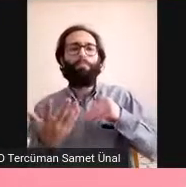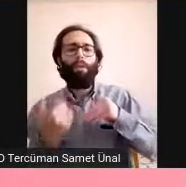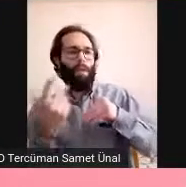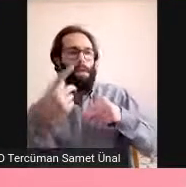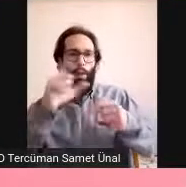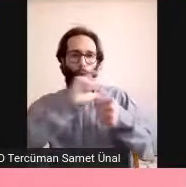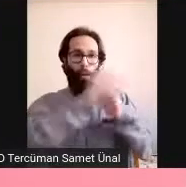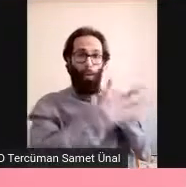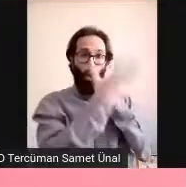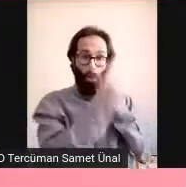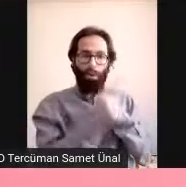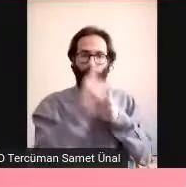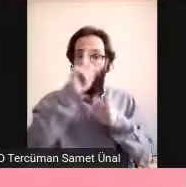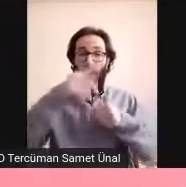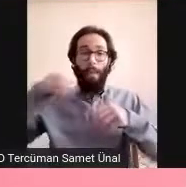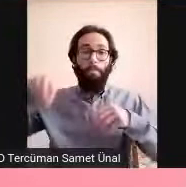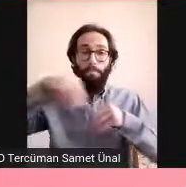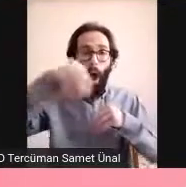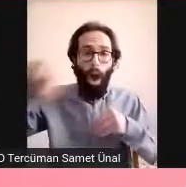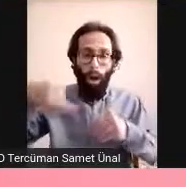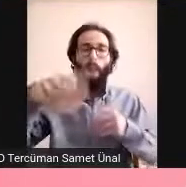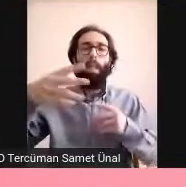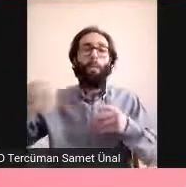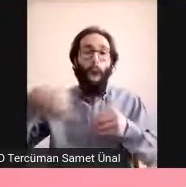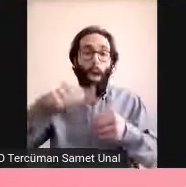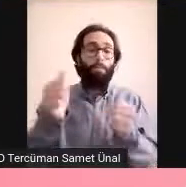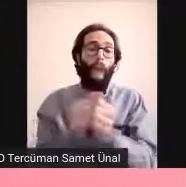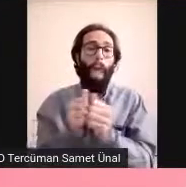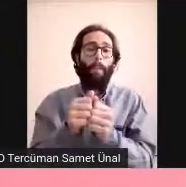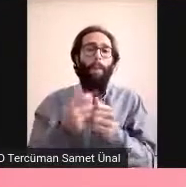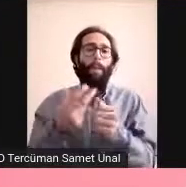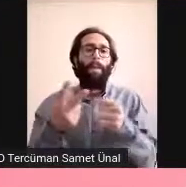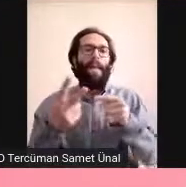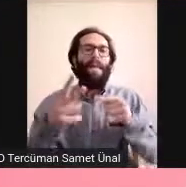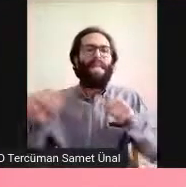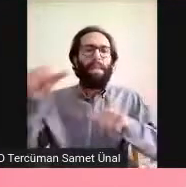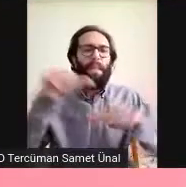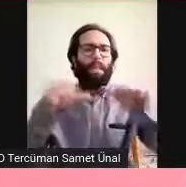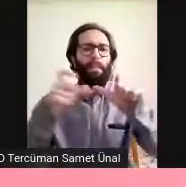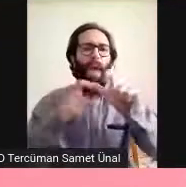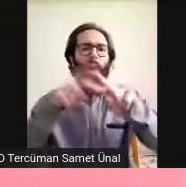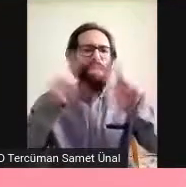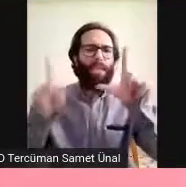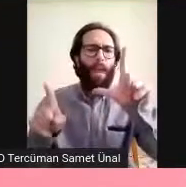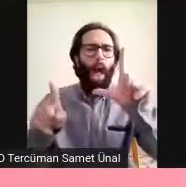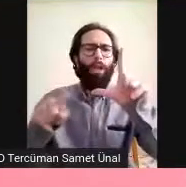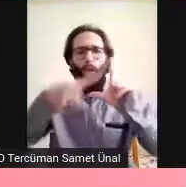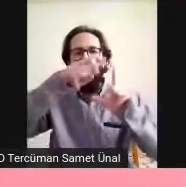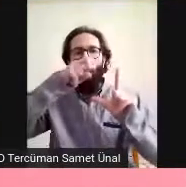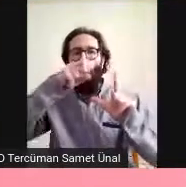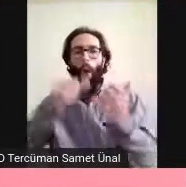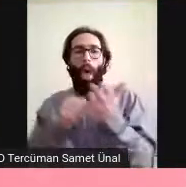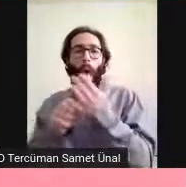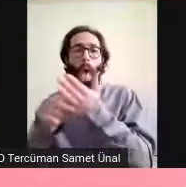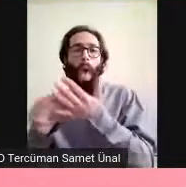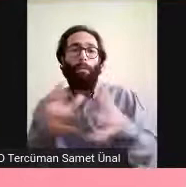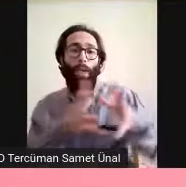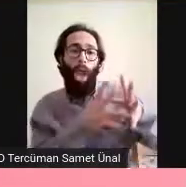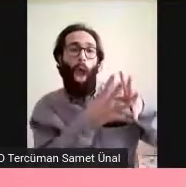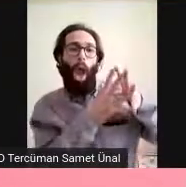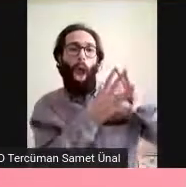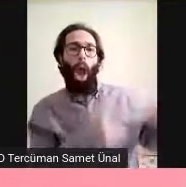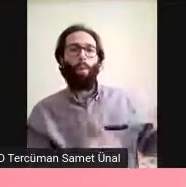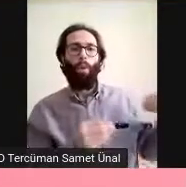Pek çok insanda bunlar ayrı ayrı olarak geri geliyorlarmış. Yani koku, tat ve kemestesis ayrı ayrı geliyor